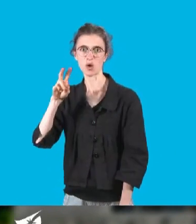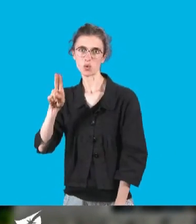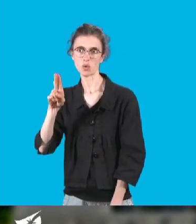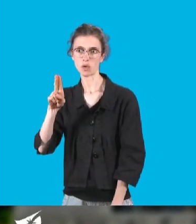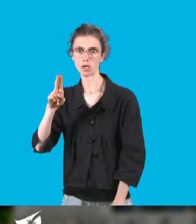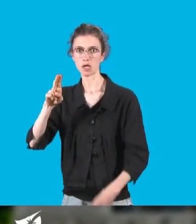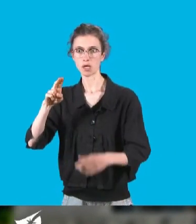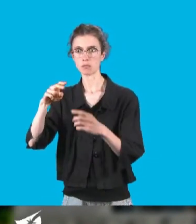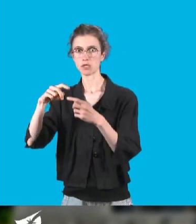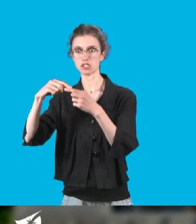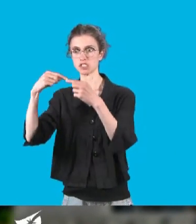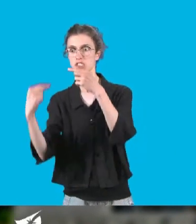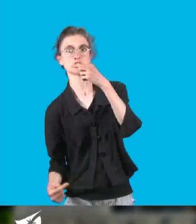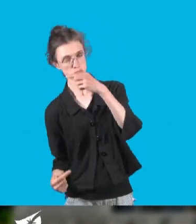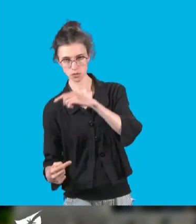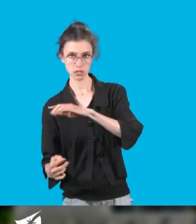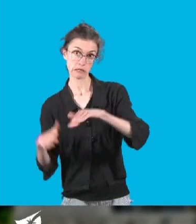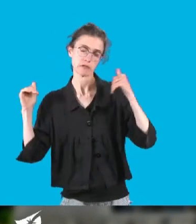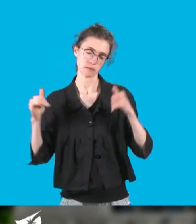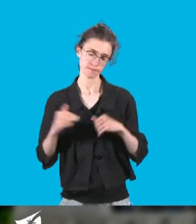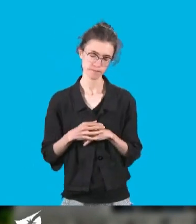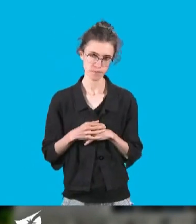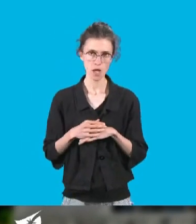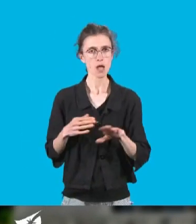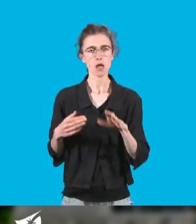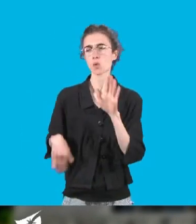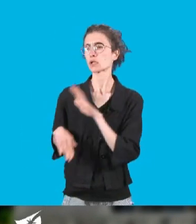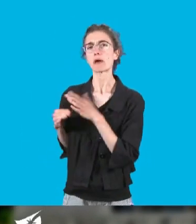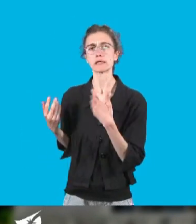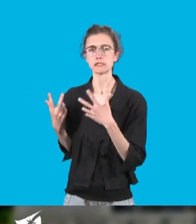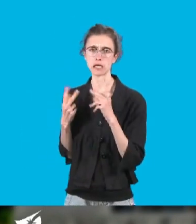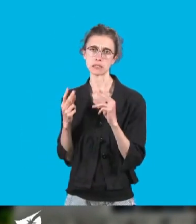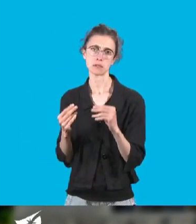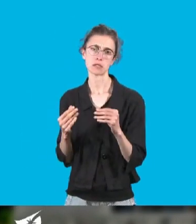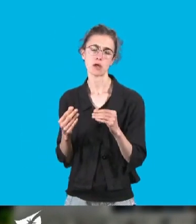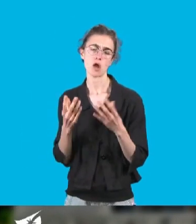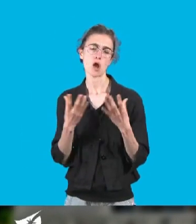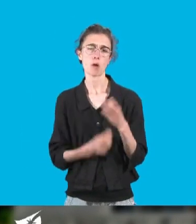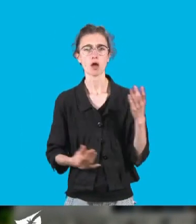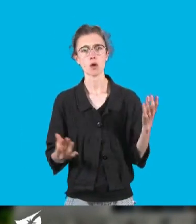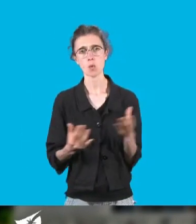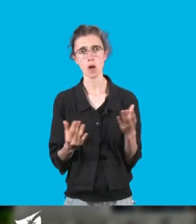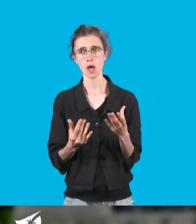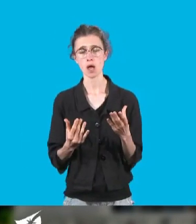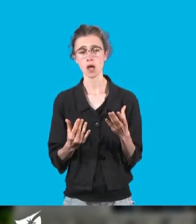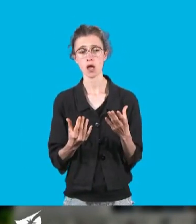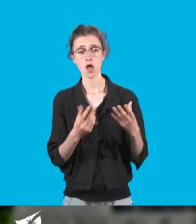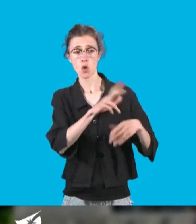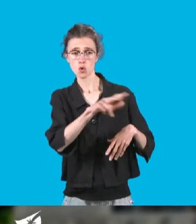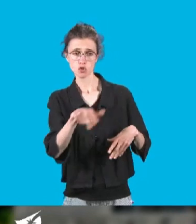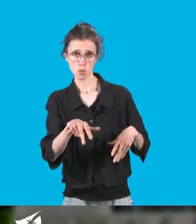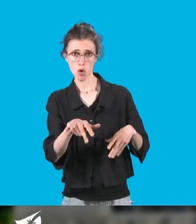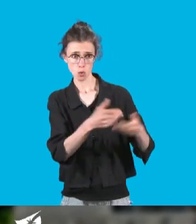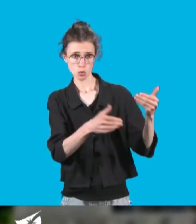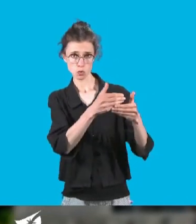disais au préambule, il manque 7 500 autorisations de logements depuis le